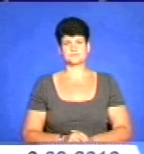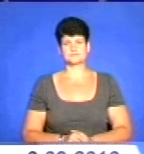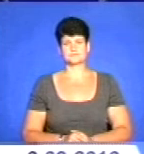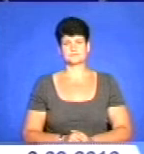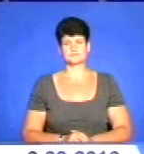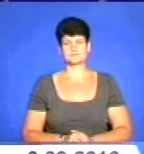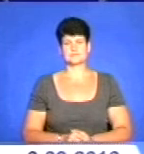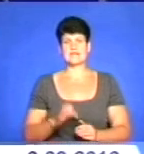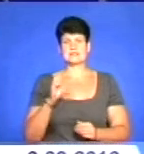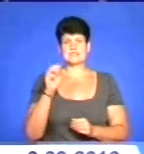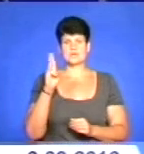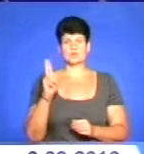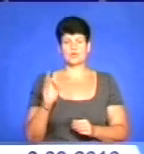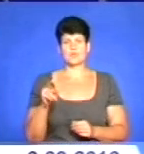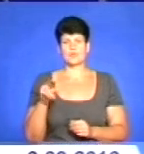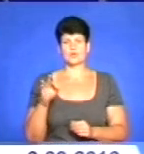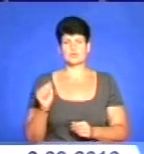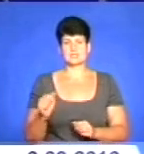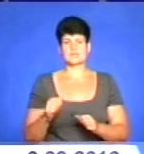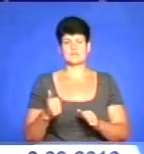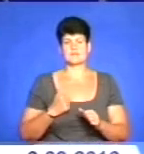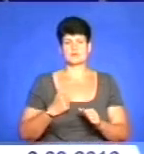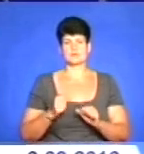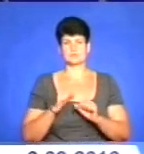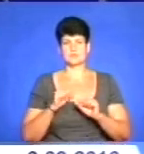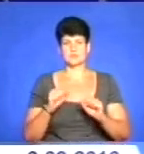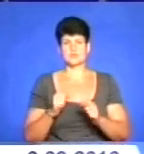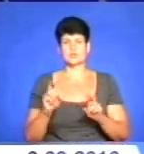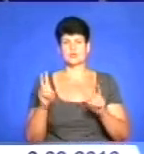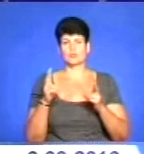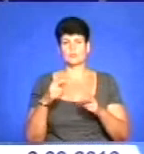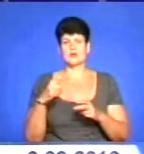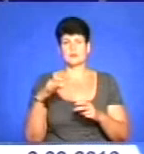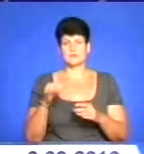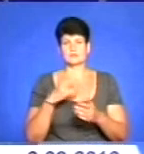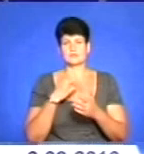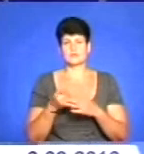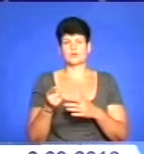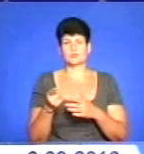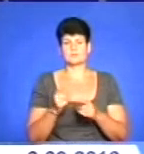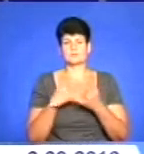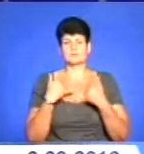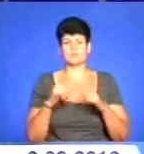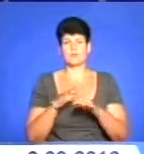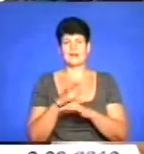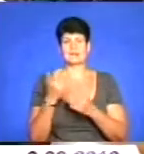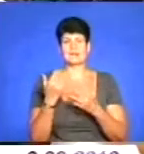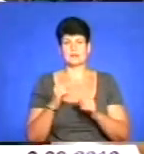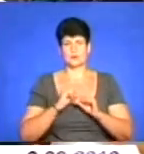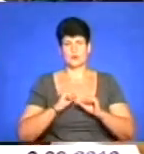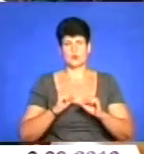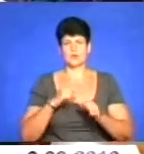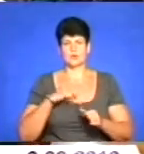Сашко Полужинський та військово-патріотичний клуб «Характерник» репрезентували у Тернополі незвичайний проєкт «Кілька хоробрих хлопців».